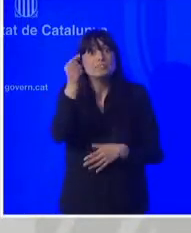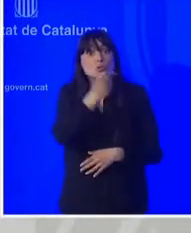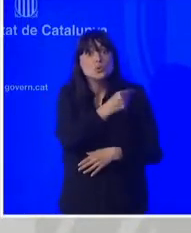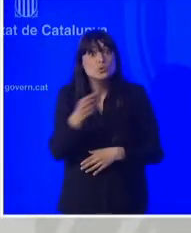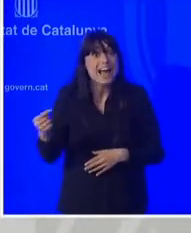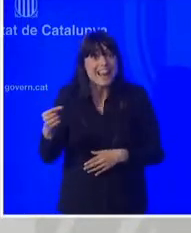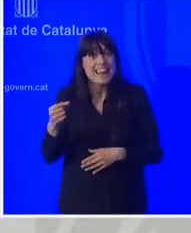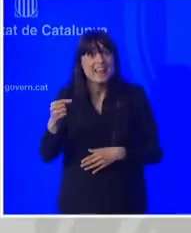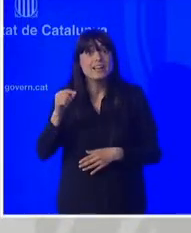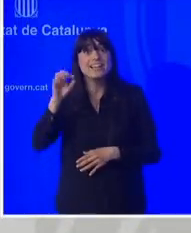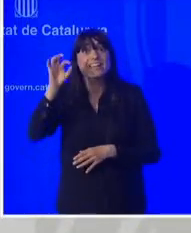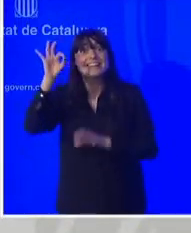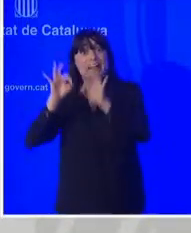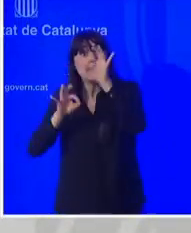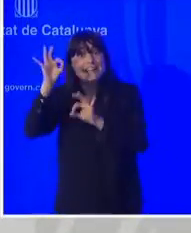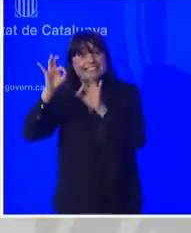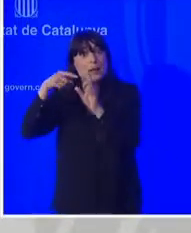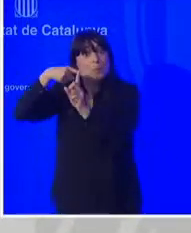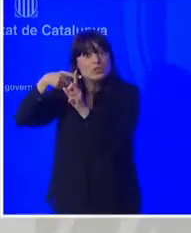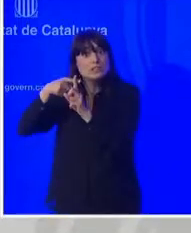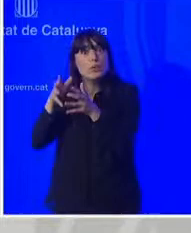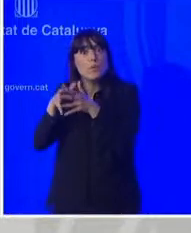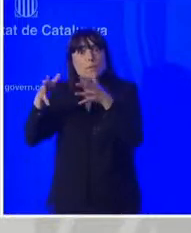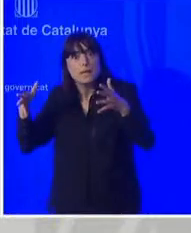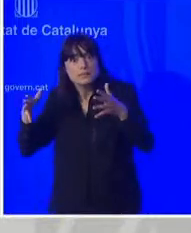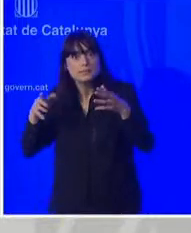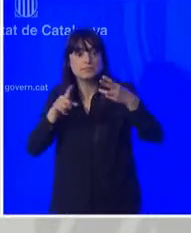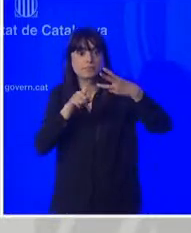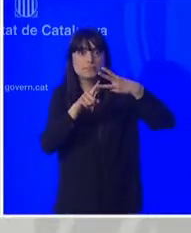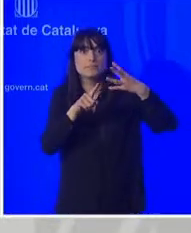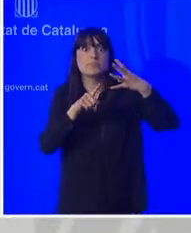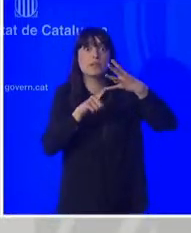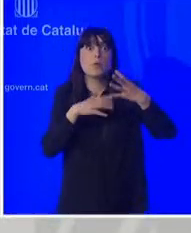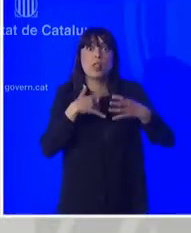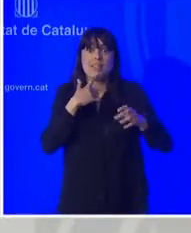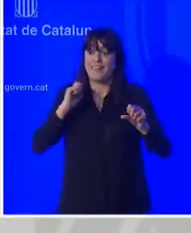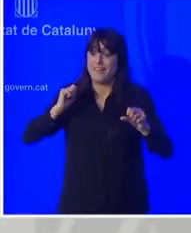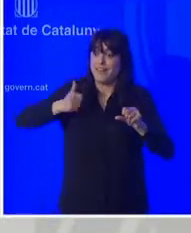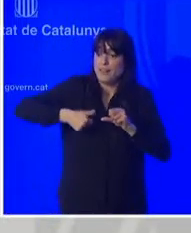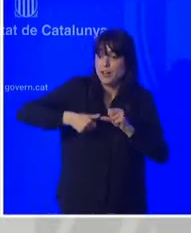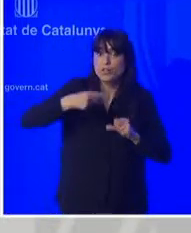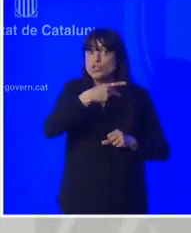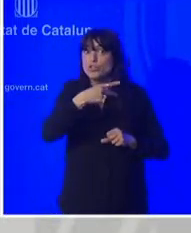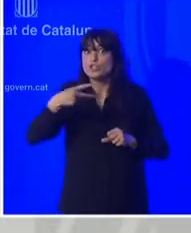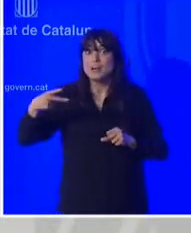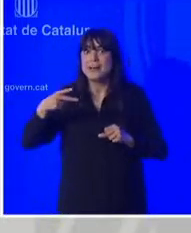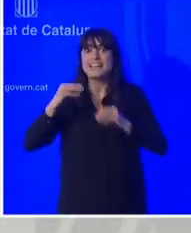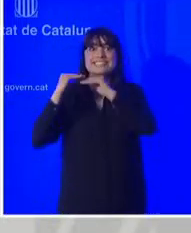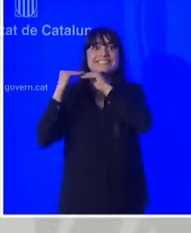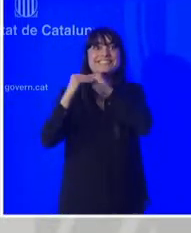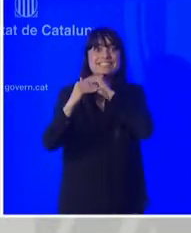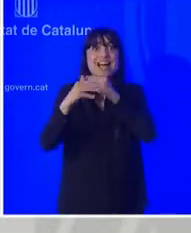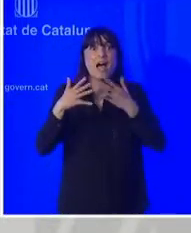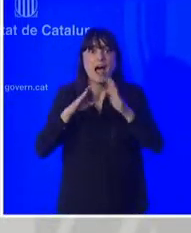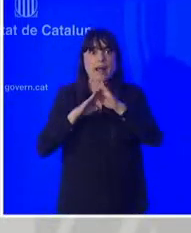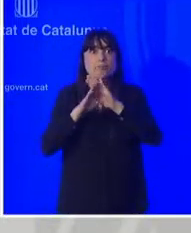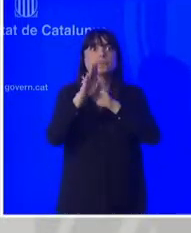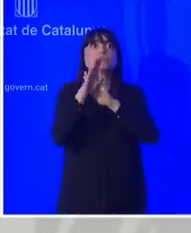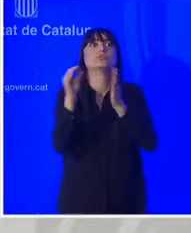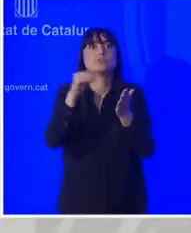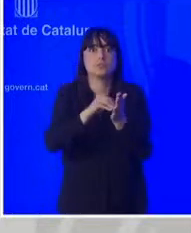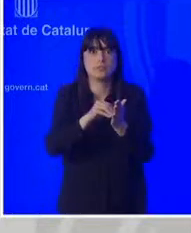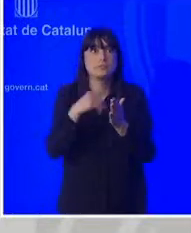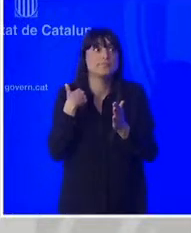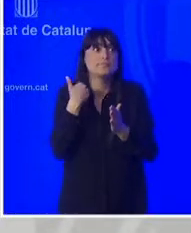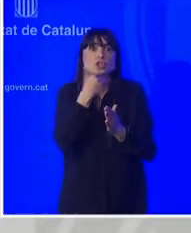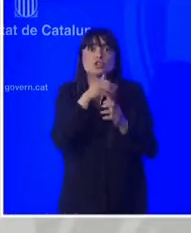també s'està incrementant per tant ens trobem en uns moments que podríem parlar d'estancament de l'epidèmia amb una pujada que anirem veient